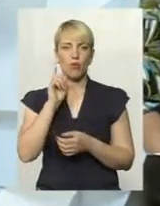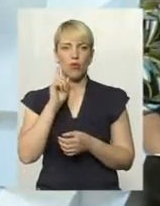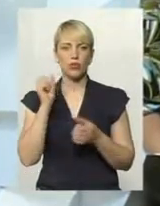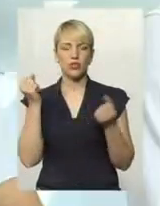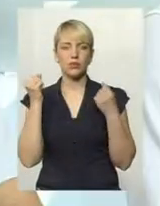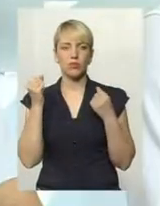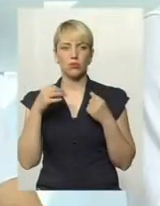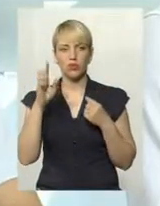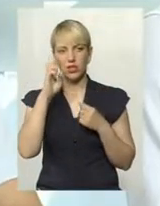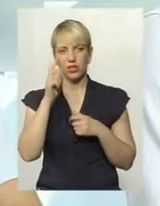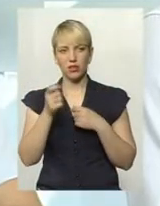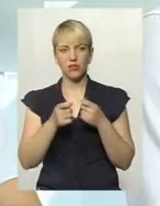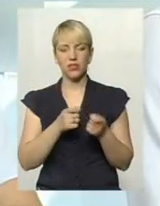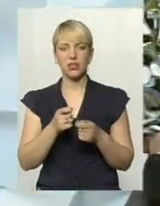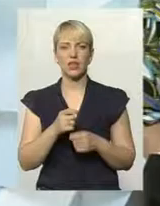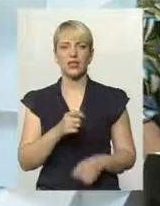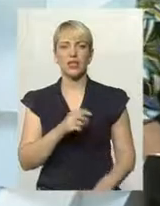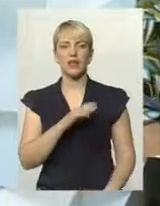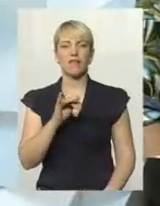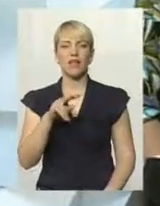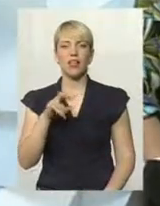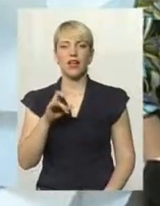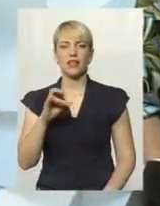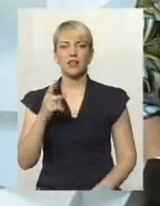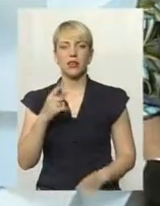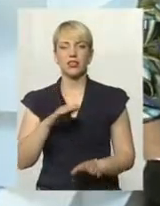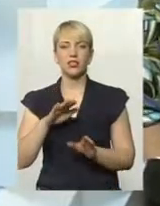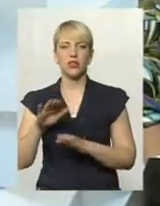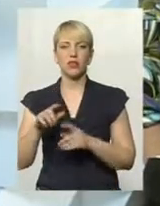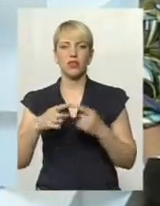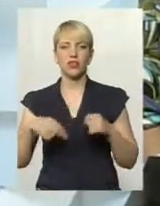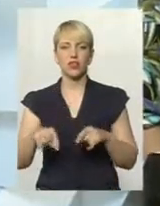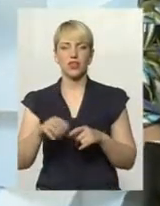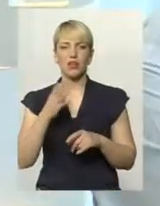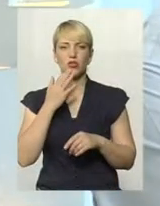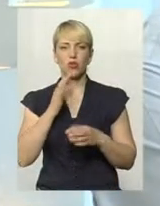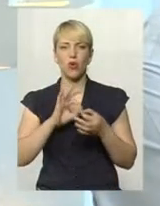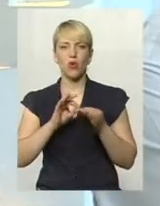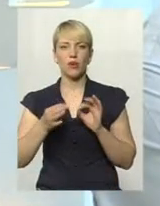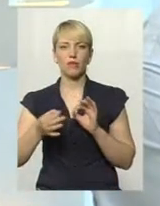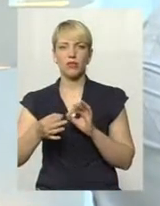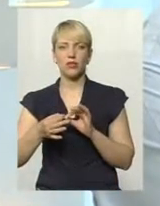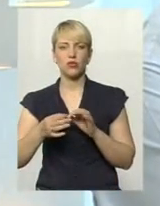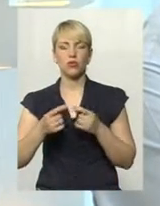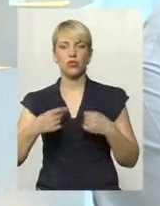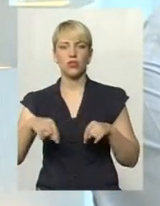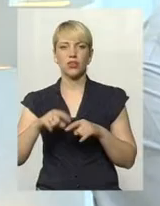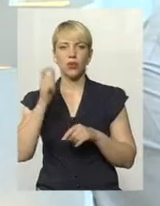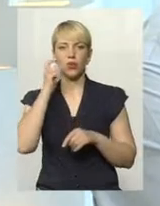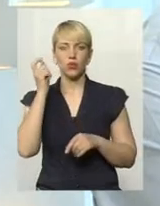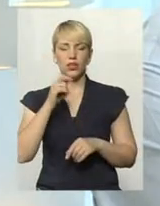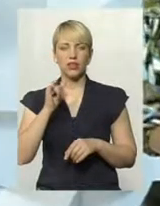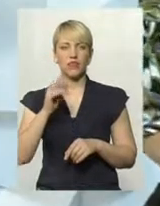облдержадміністрації. Та Віктор Володимирович Фленкін, перший заступник голови відділення Національного олімпійського комітету України у Хмельницькій області.